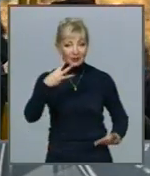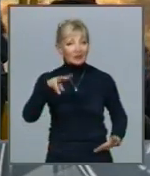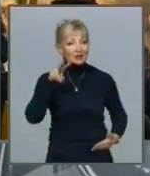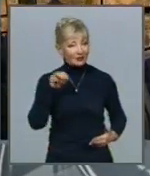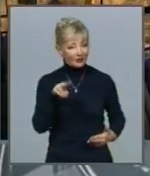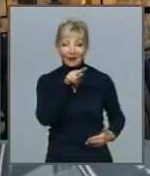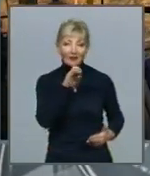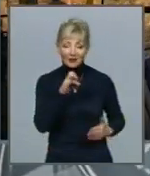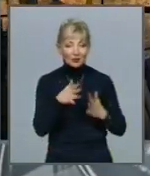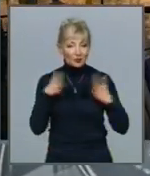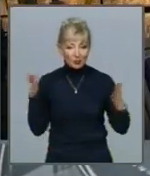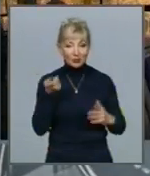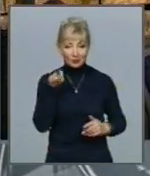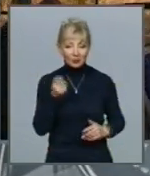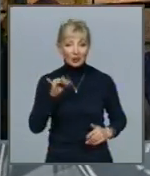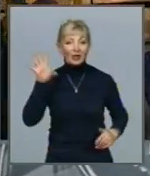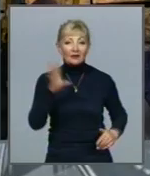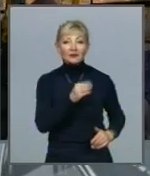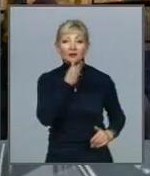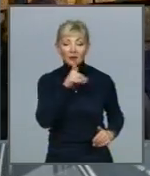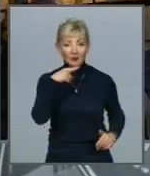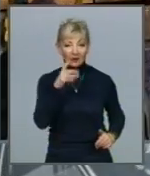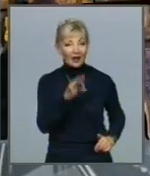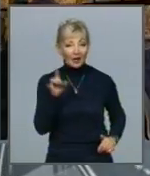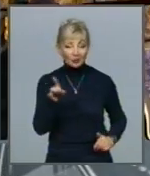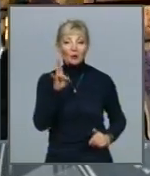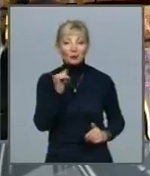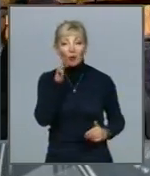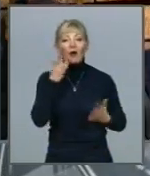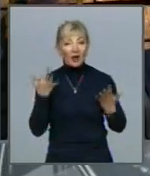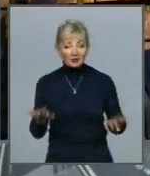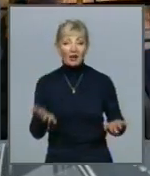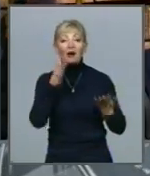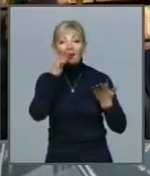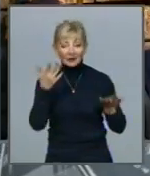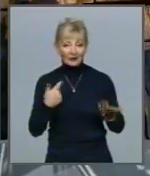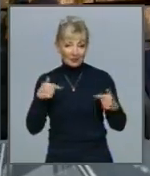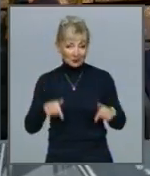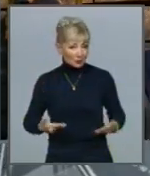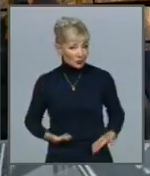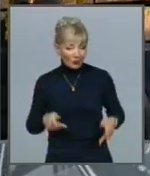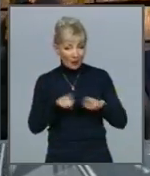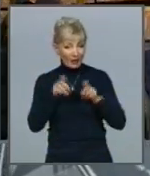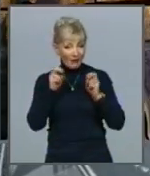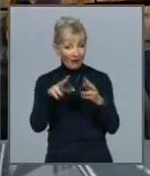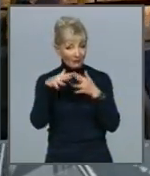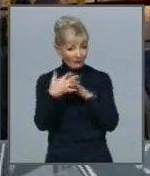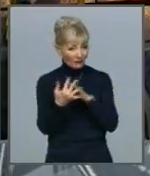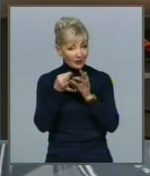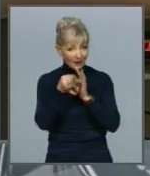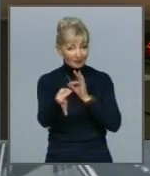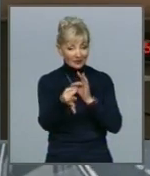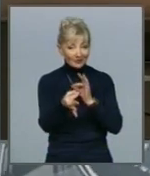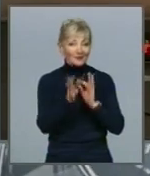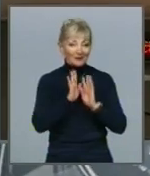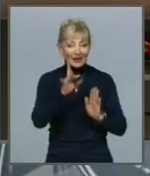і все время говорили, що ну-ка даш, ну-ка даш, а то ми тут живем як в деревні І слава Богу, ми